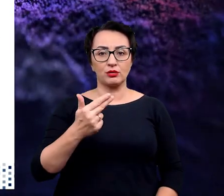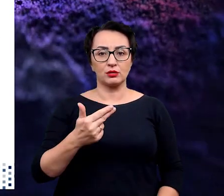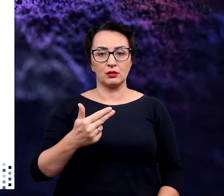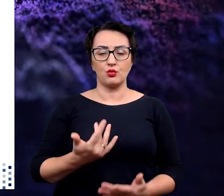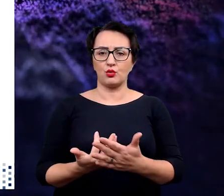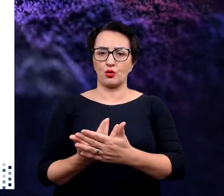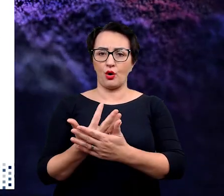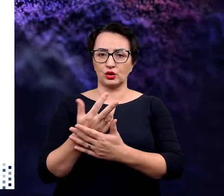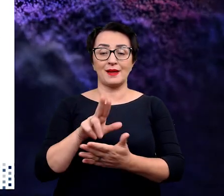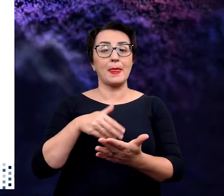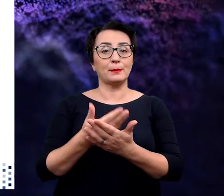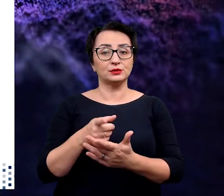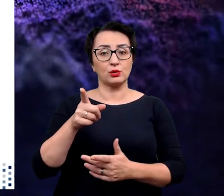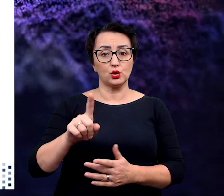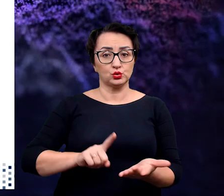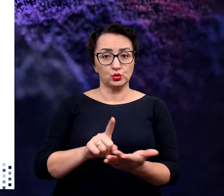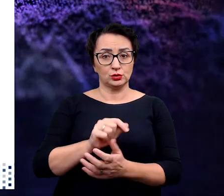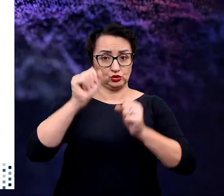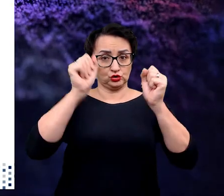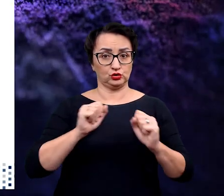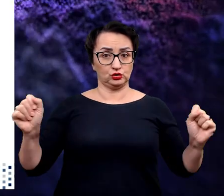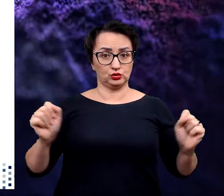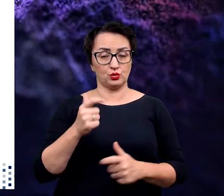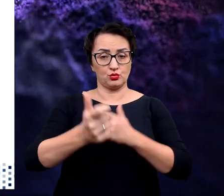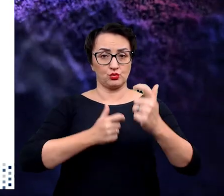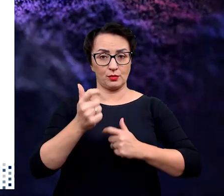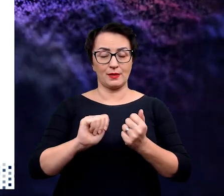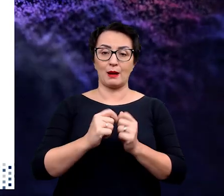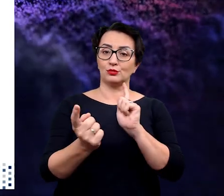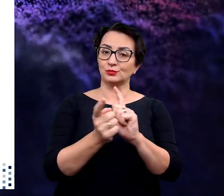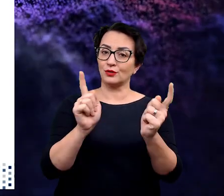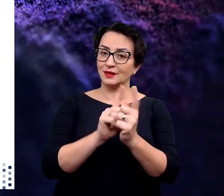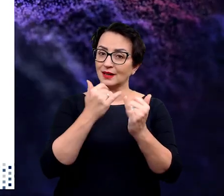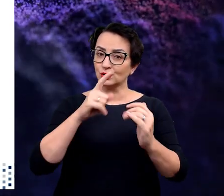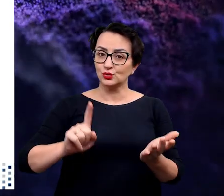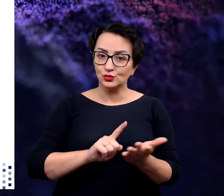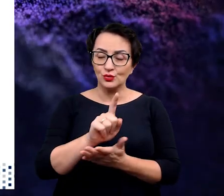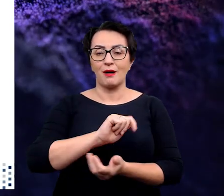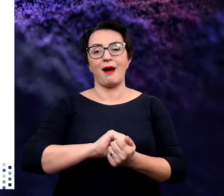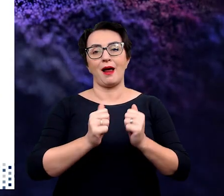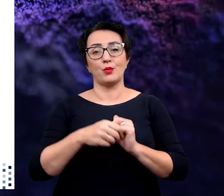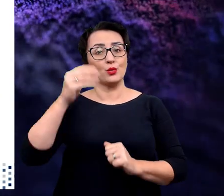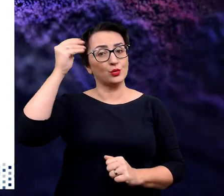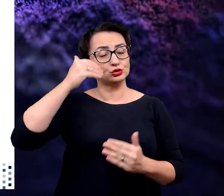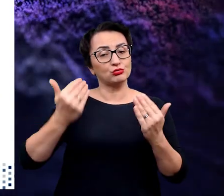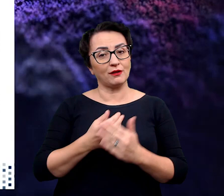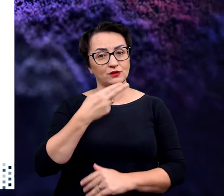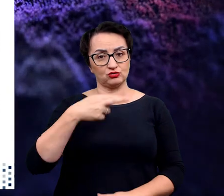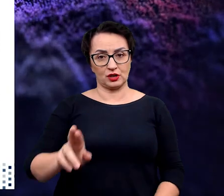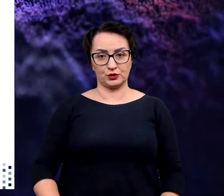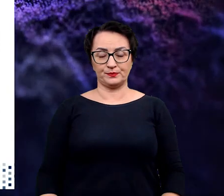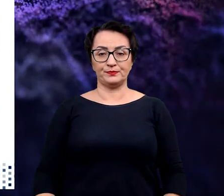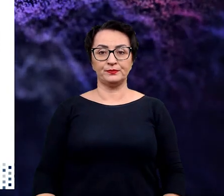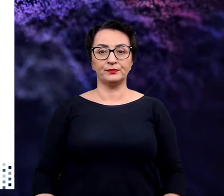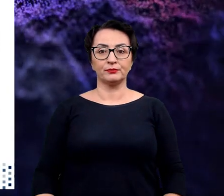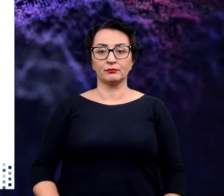rośnie w momencie, kiedy taki szczur uprawa ćwiczenia aerobowe, albo spotyka się z innymi szczurami, albo na przykład